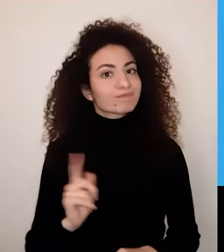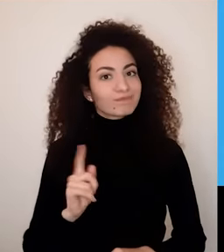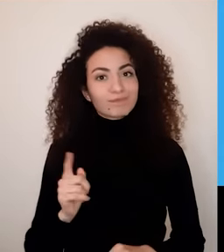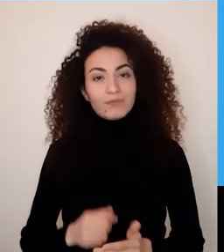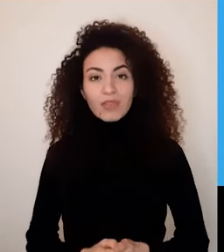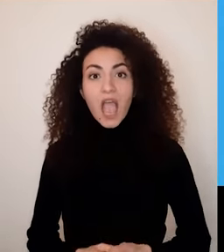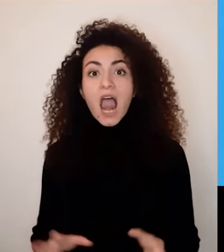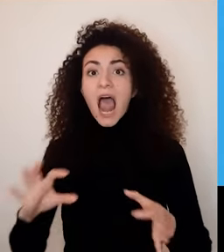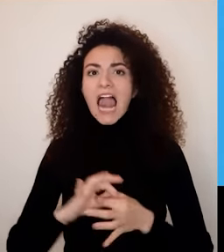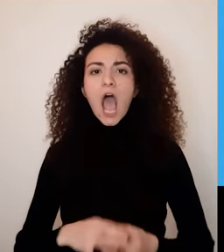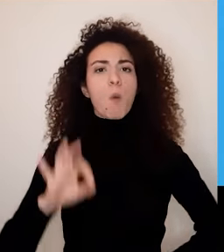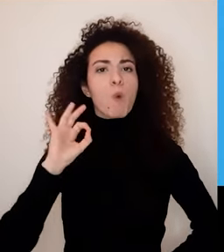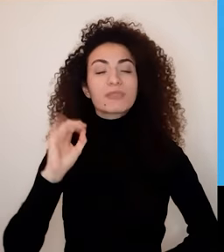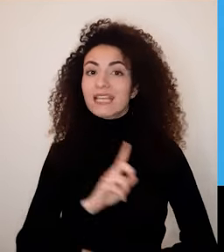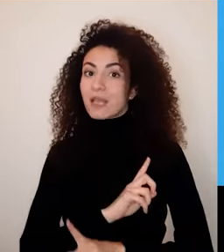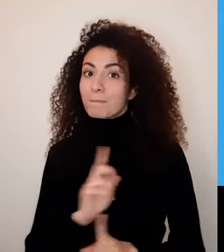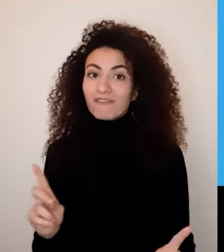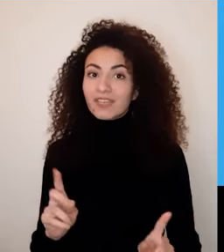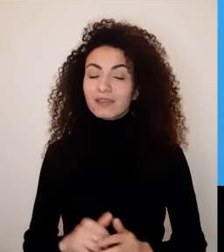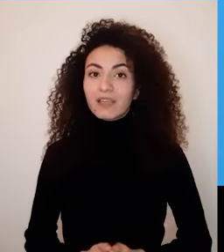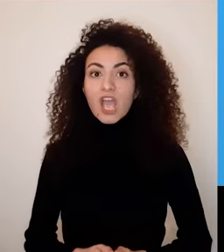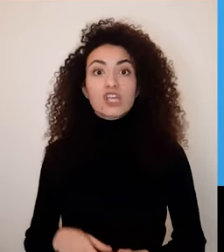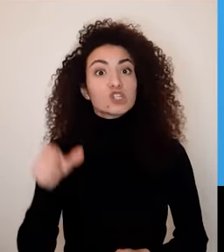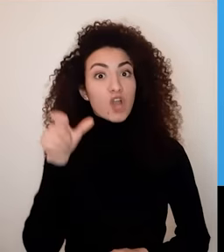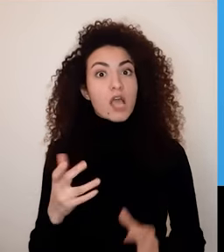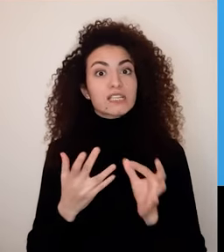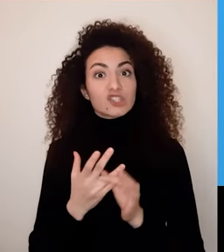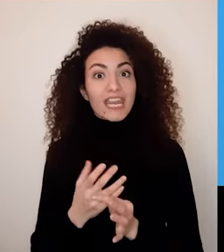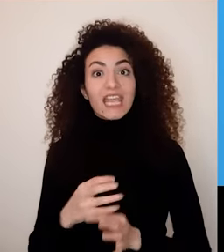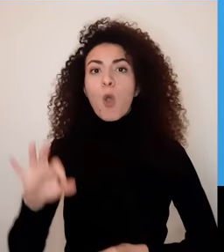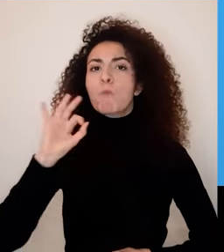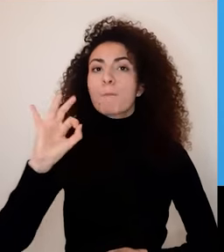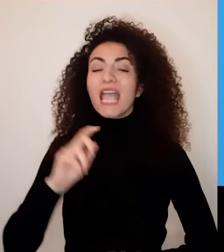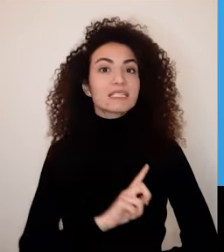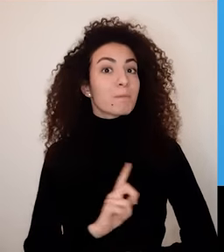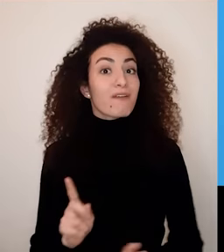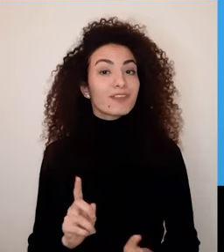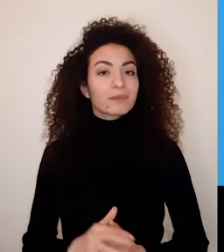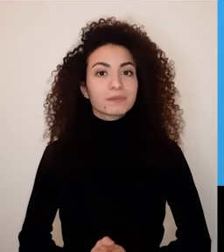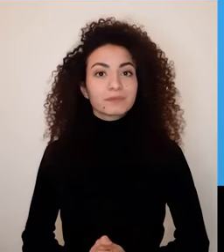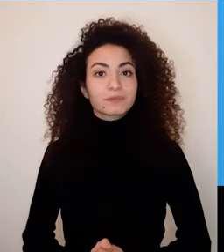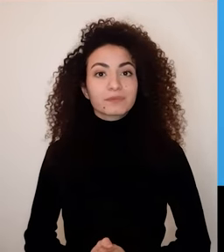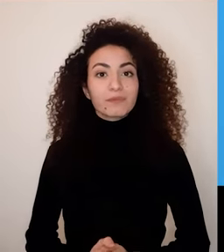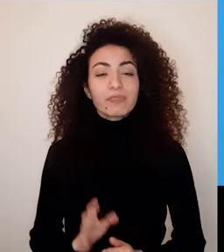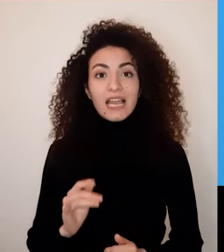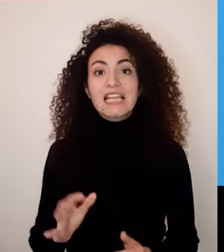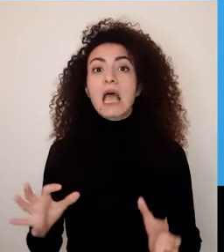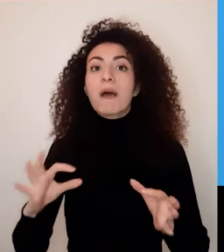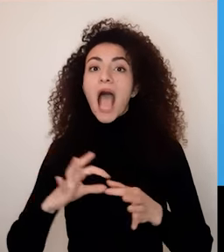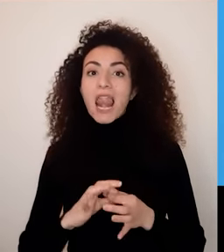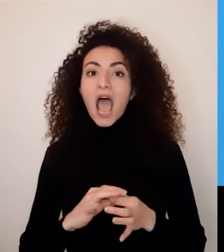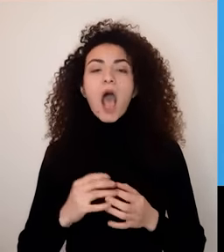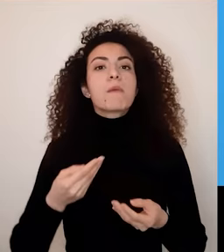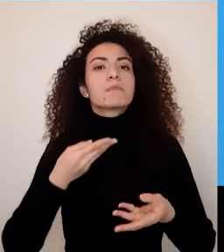يكون على تناغم كامل على جميع المستويات الحقيقة أنه العلاقة الكاملة غير موجودة من المستحيل أنه نلاقي شريك